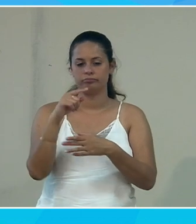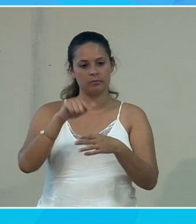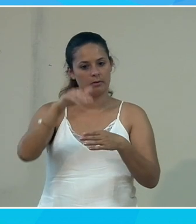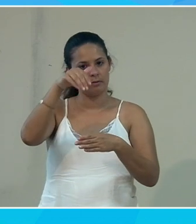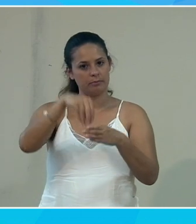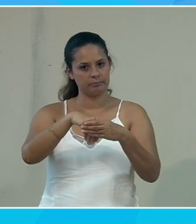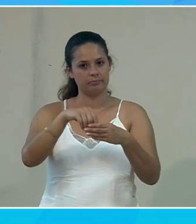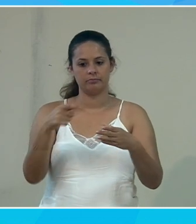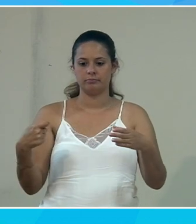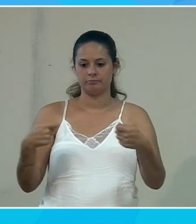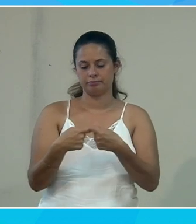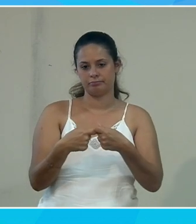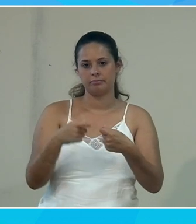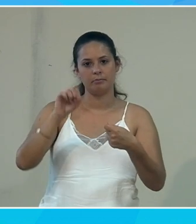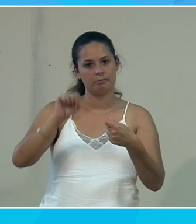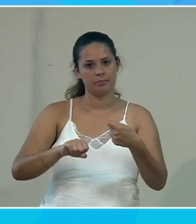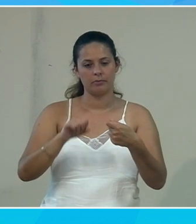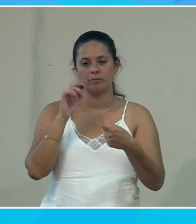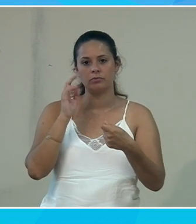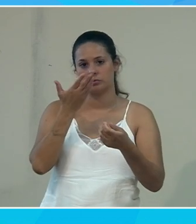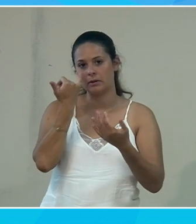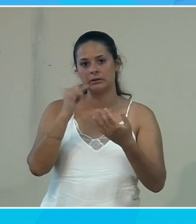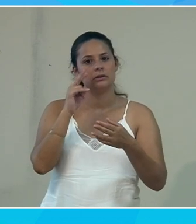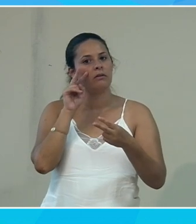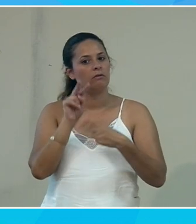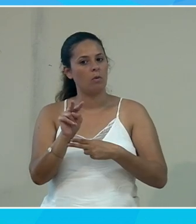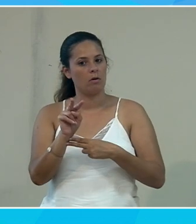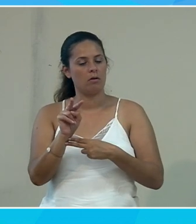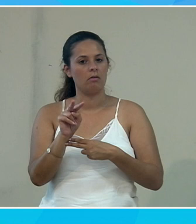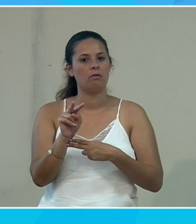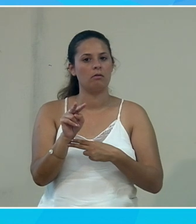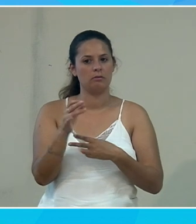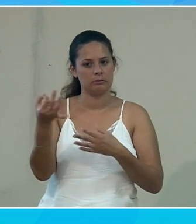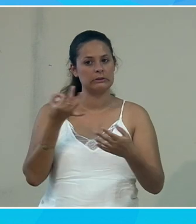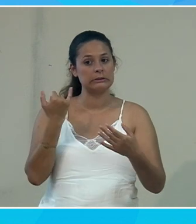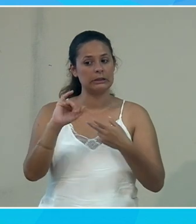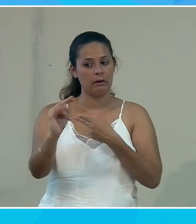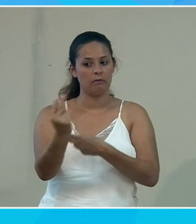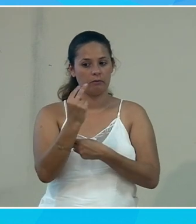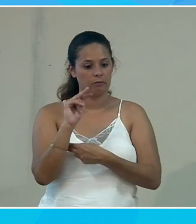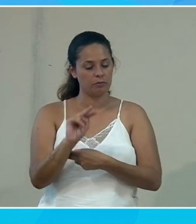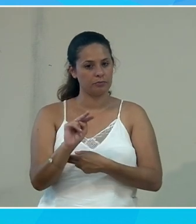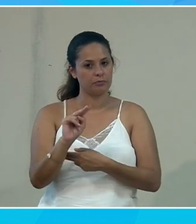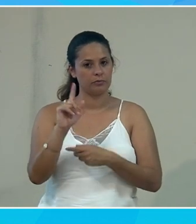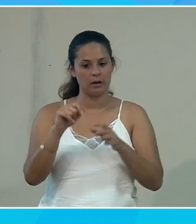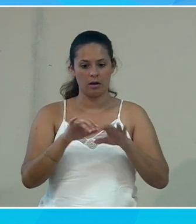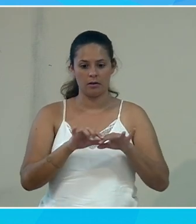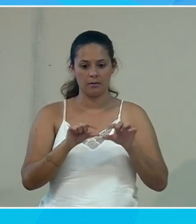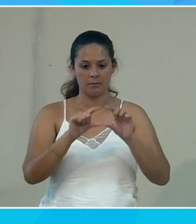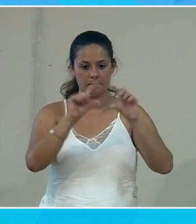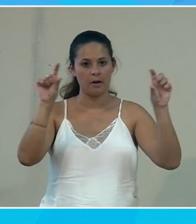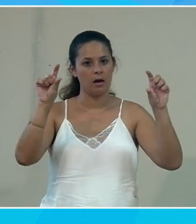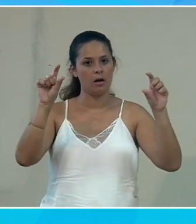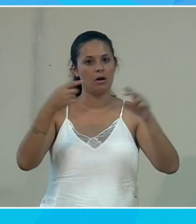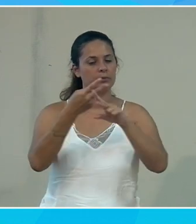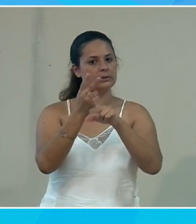là, j'ai branché un oculomètre, je ne pas si vous le verrez de votre côté, vous allez me dire si vous voyez. Vous avez une barre d'outils ? Est-ce que vous la